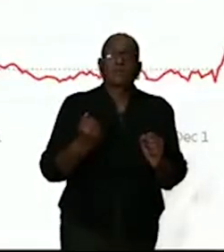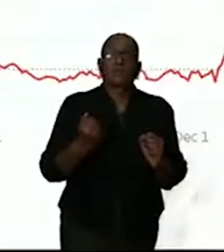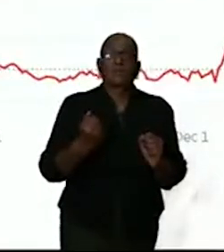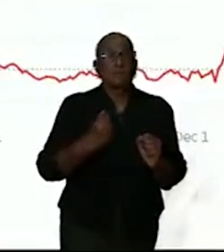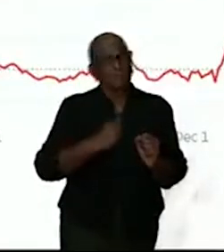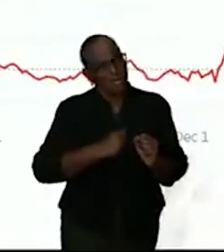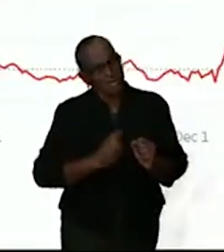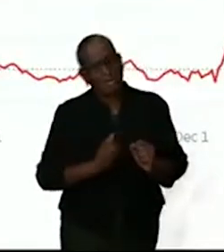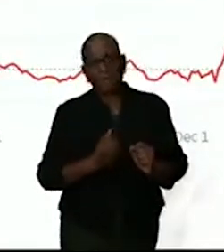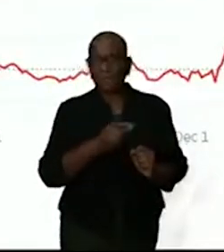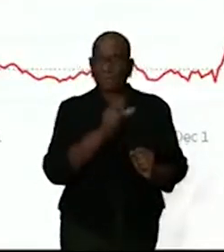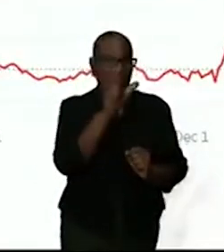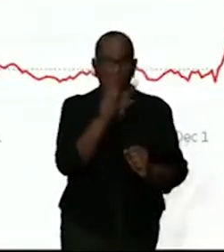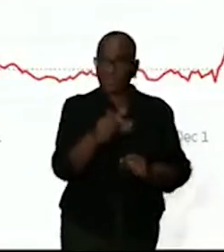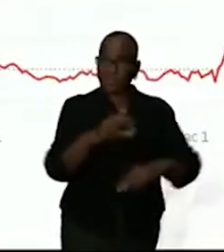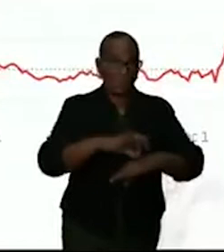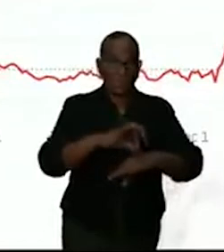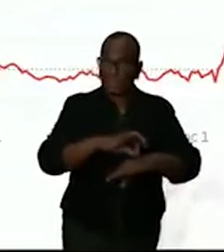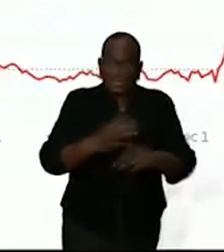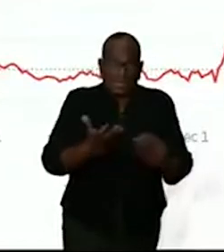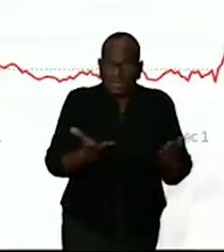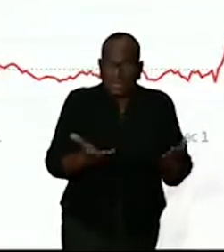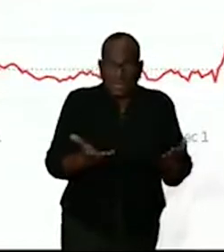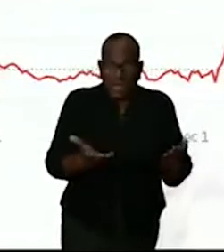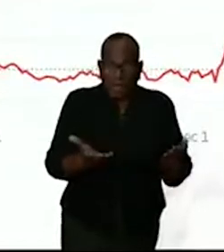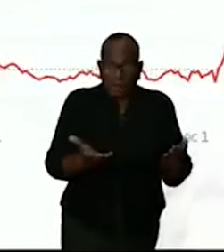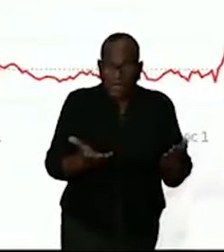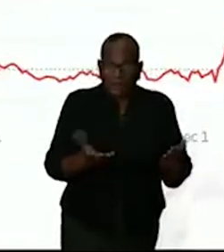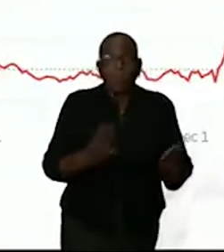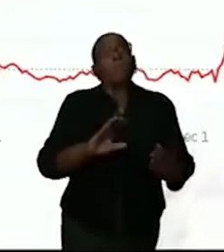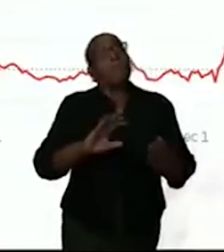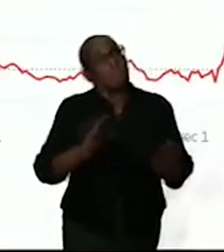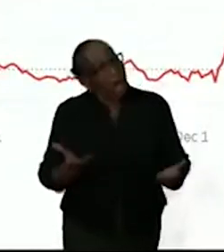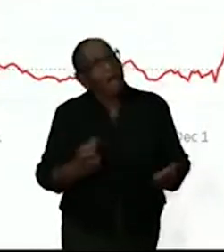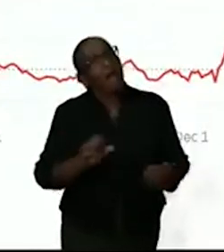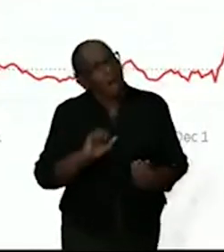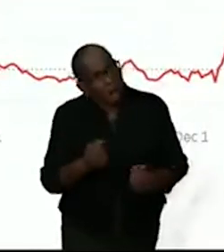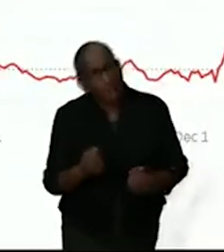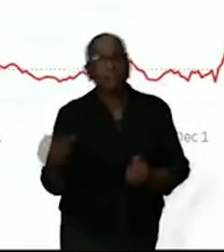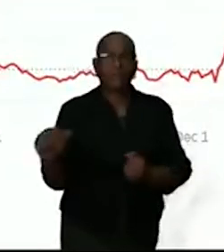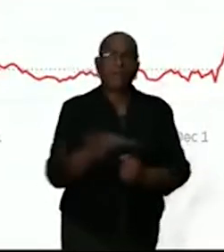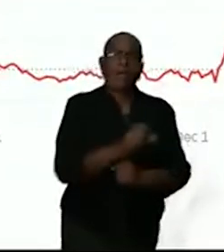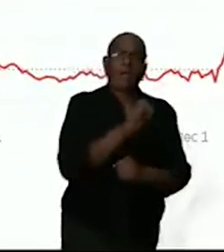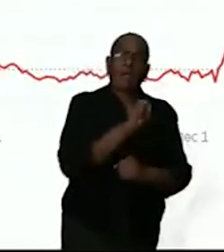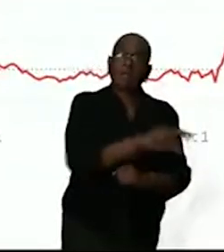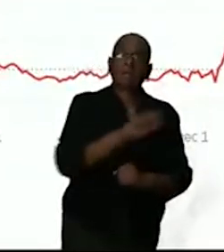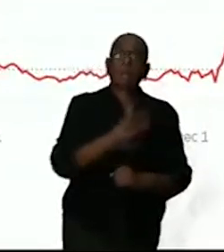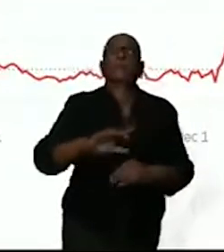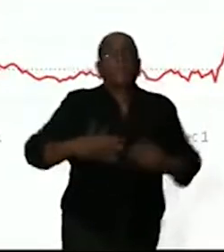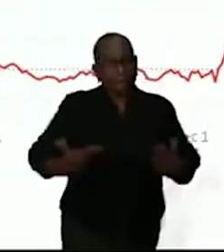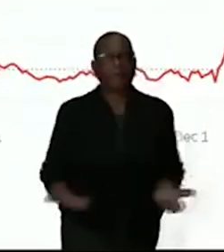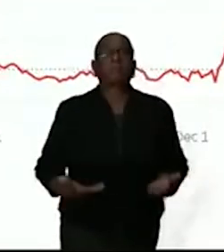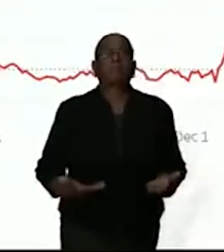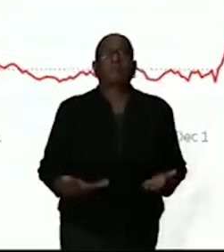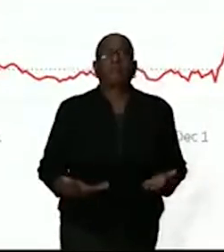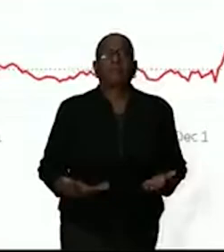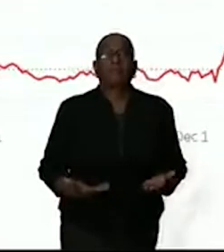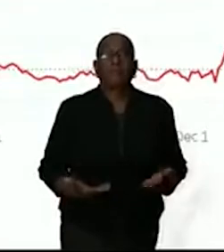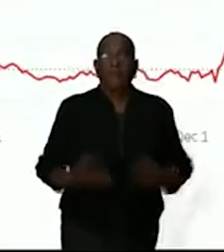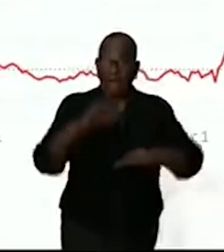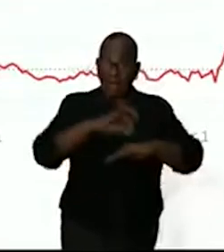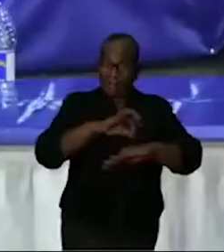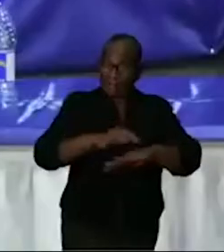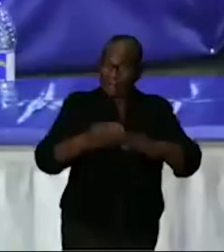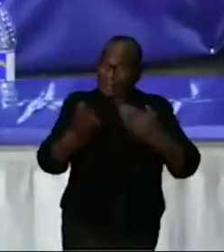ziek bent, waarin je besmettelijk kan zijn, mag je ziek worden. En er ook nog steeds een hele hoop mensen hebt die nooit ziek worden, maar wel